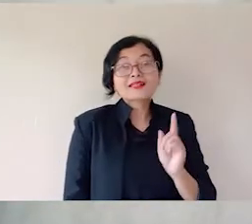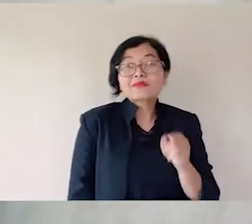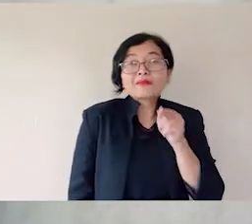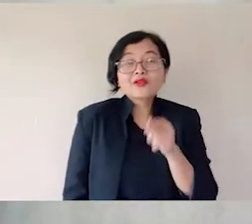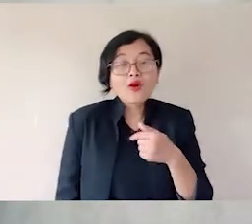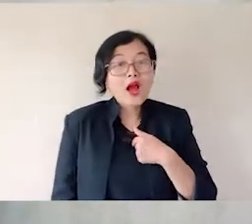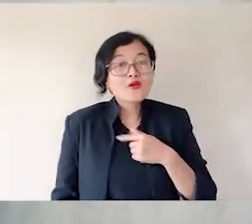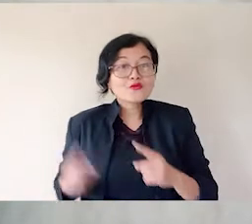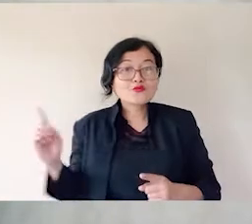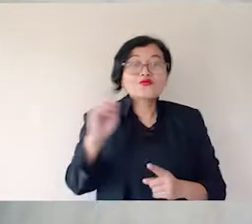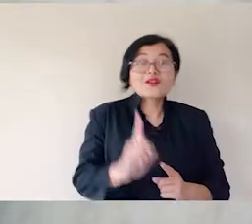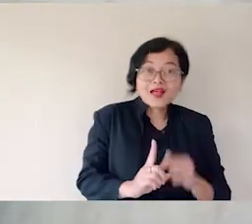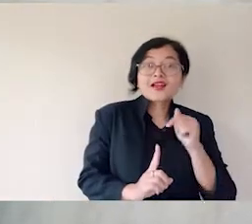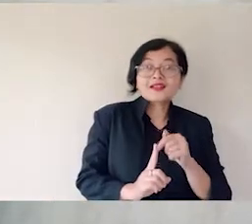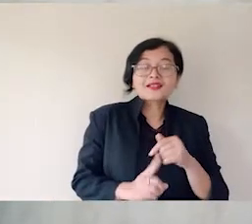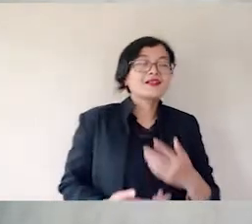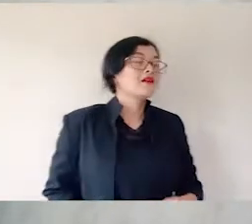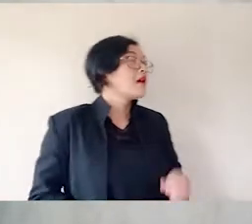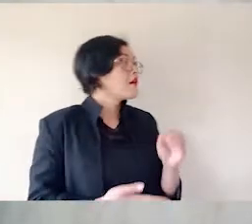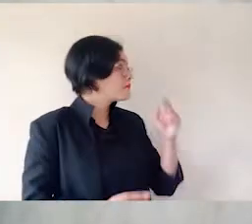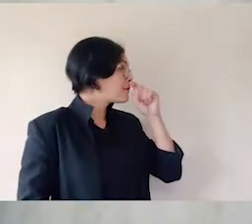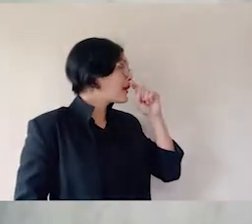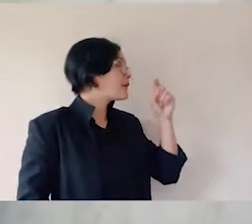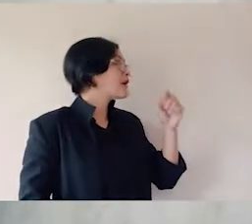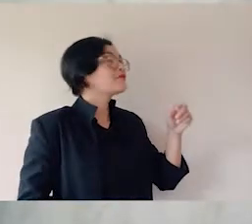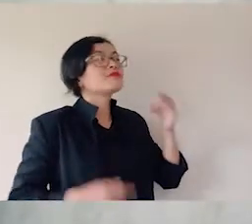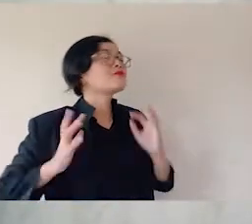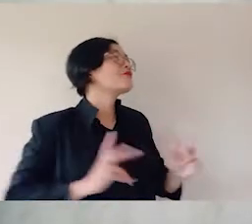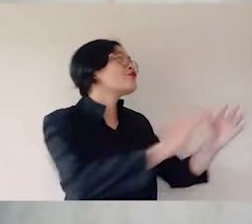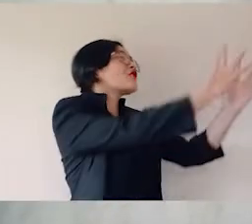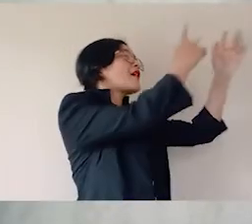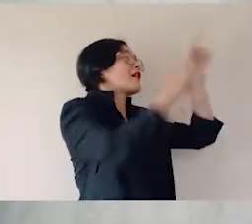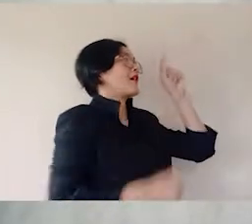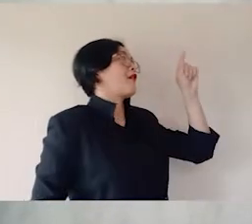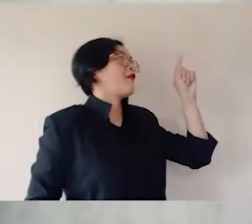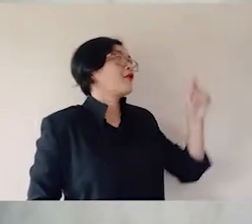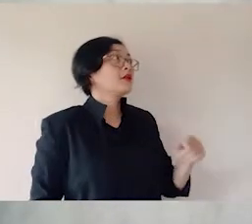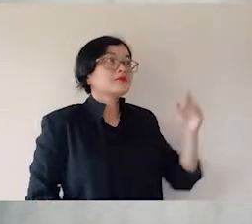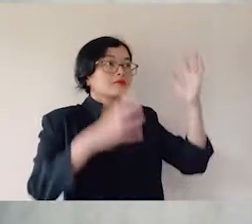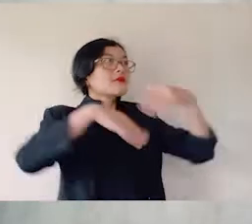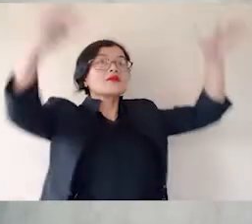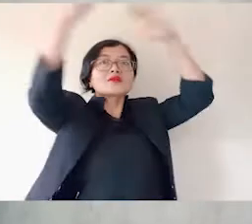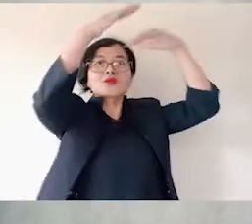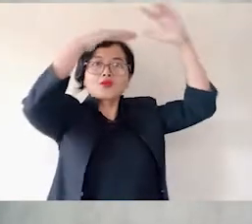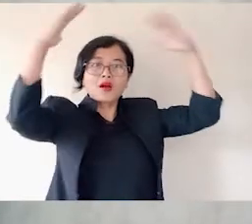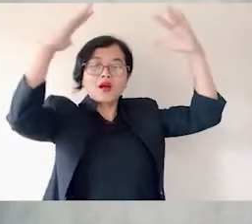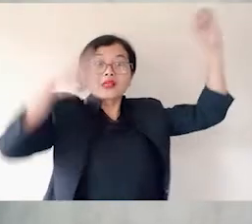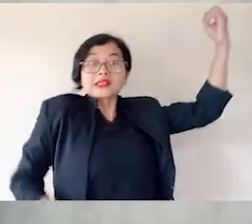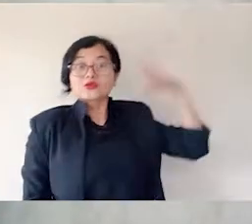Bapak muliakanlah namamu. Maka terdengarlah suara dari sorga. Aku telah